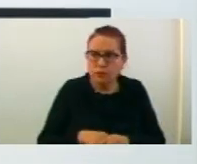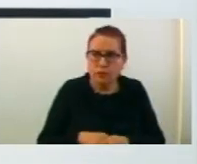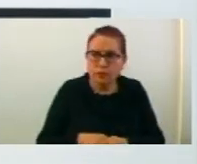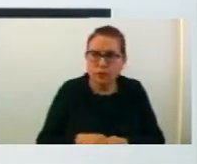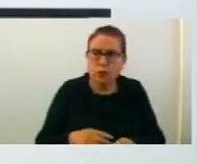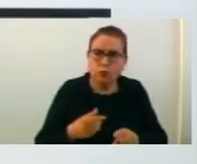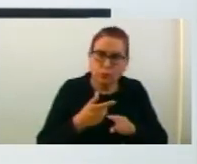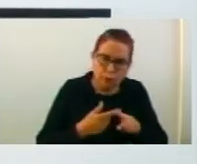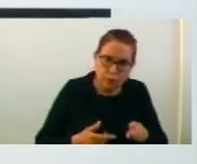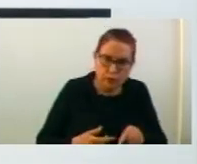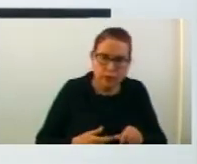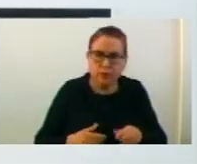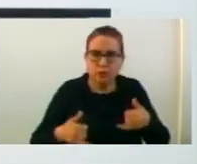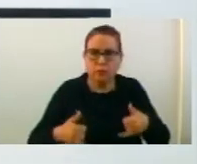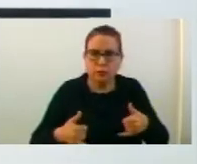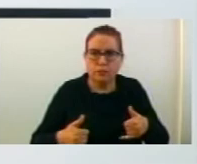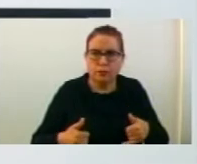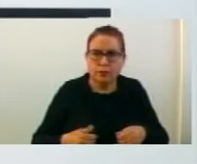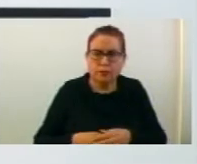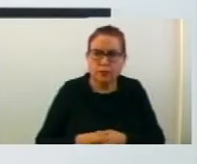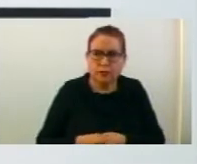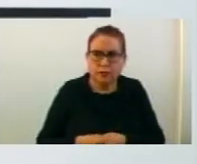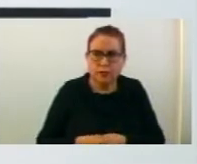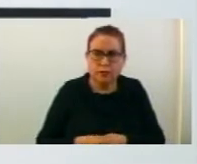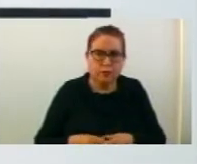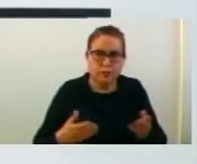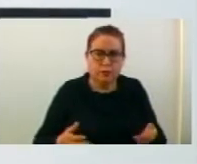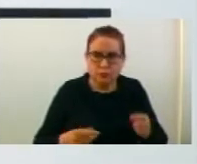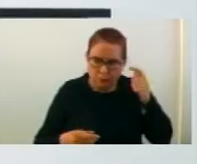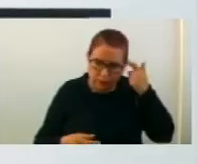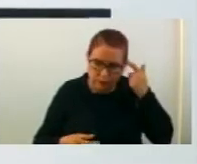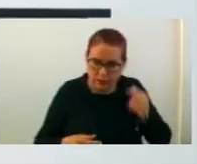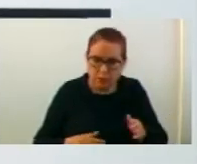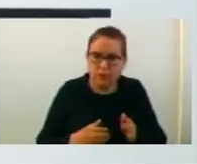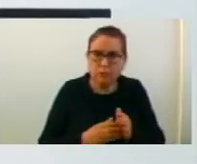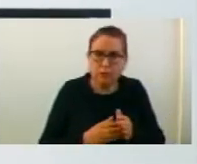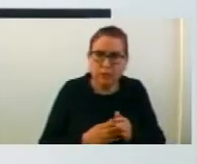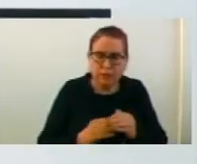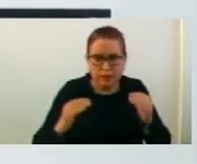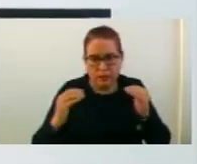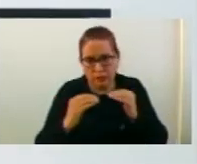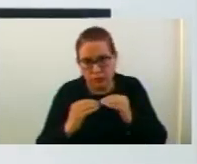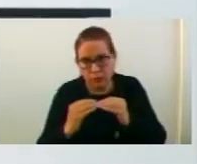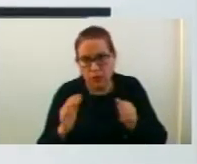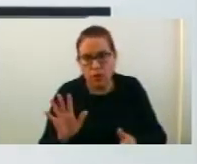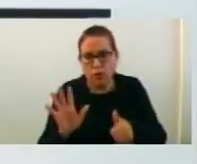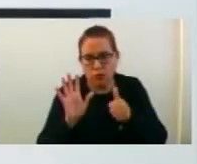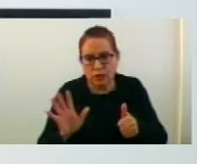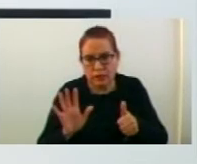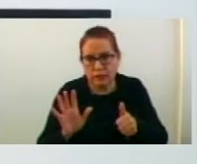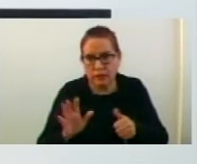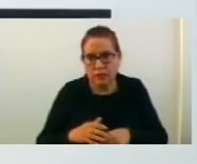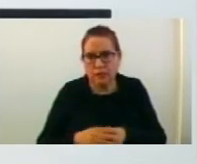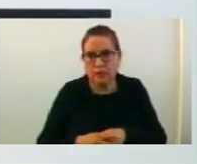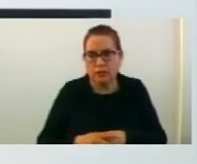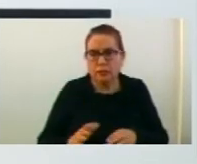дупло повеќе од тоа што сега во моментот сме. За тоа сметам, дека согласността очесва моментот, а